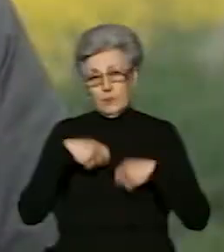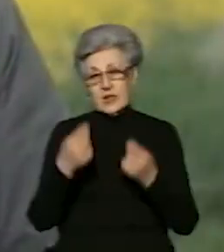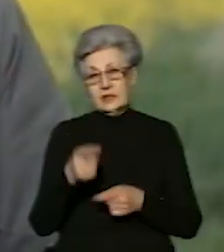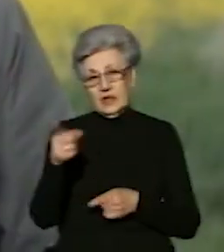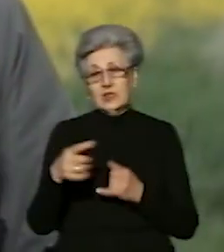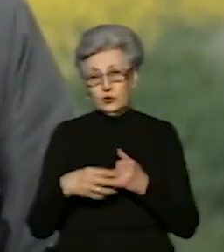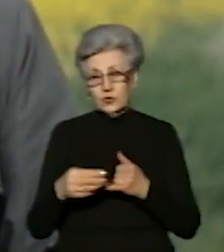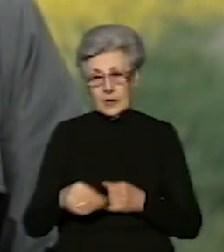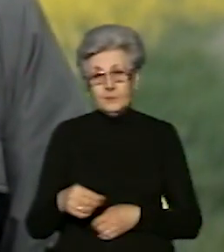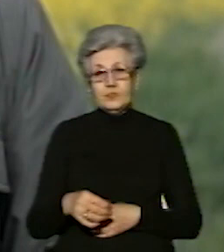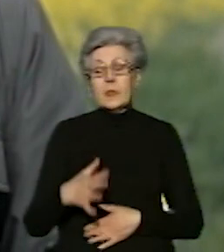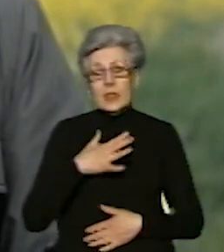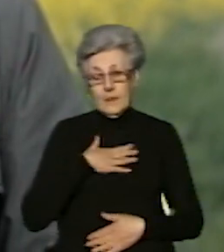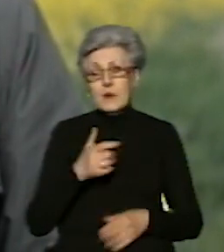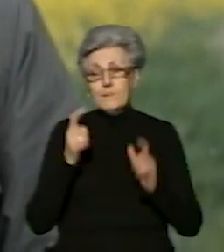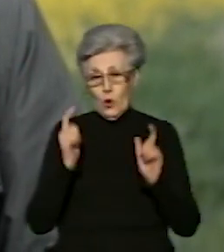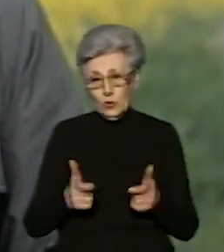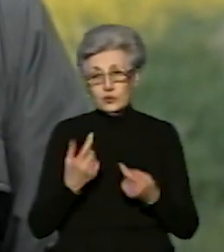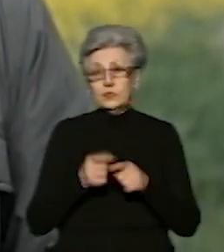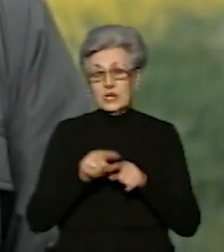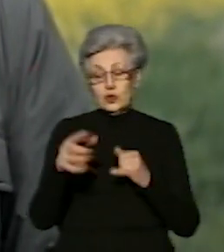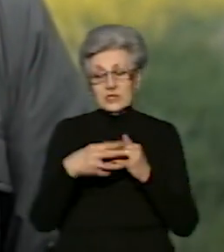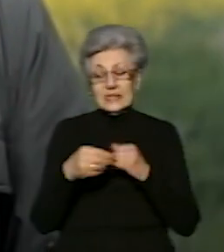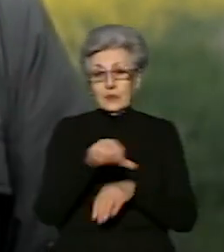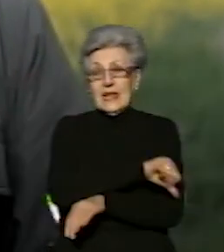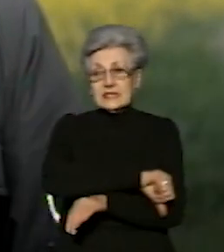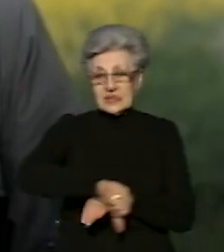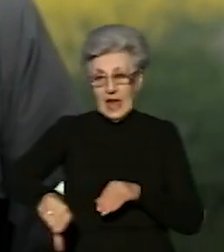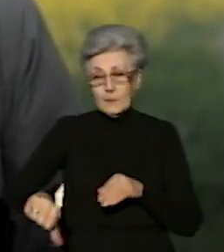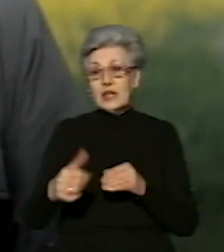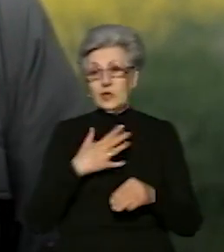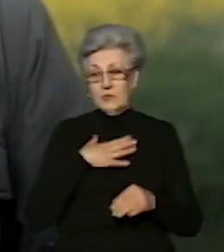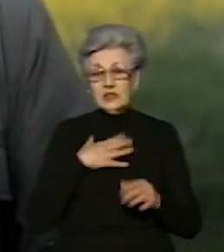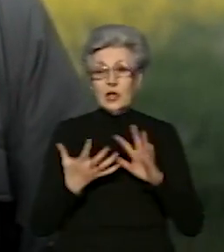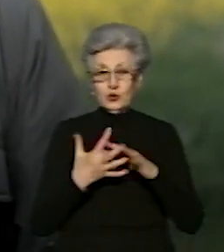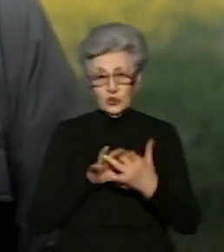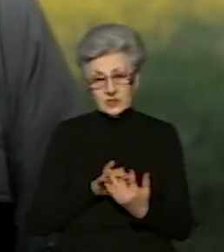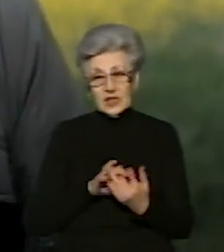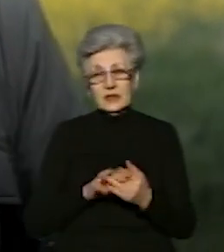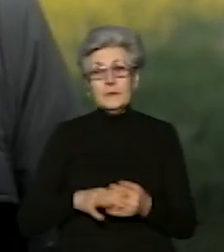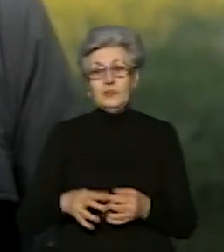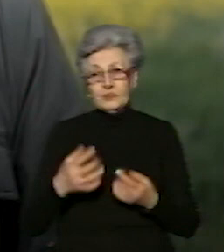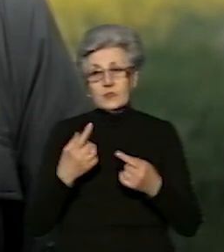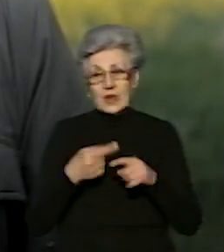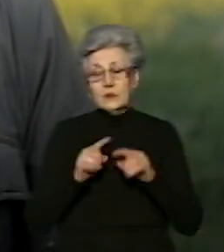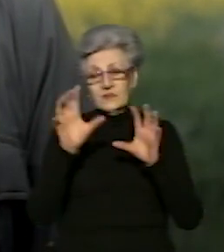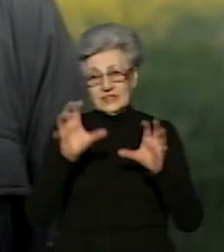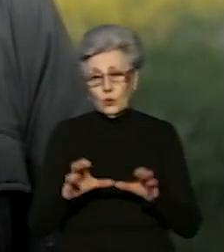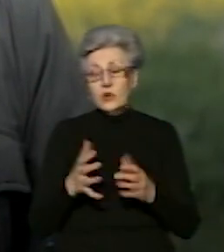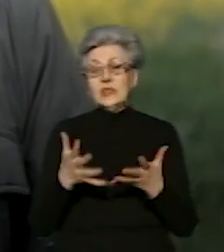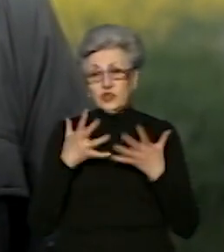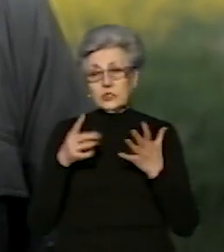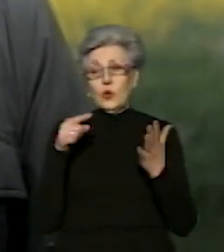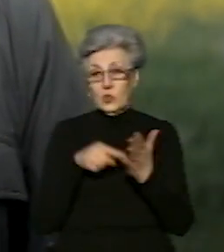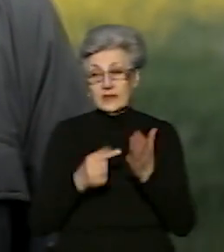Ми погоджуємося, що це за межами, дійсно, розпорядником цих земель Держгеокадастру повинен бути. Але в законі чітко вказано,